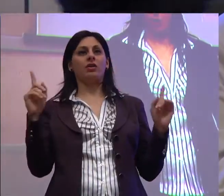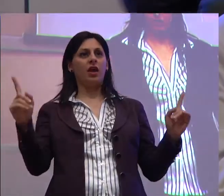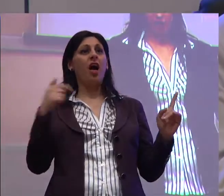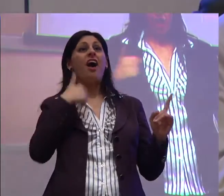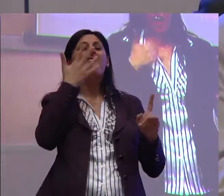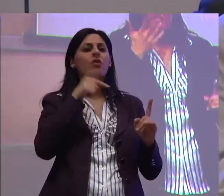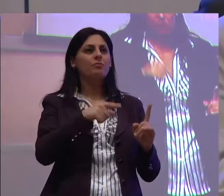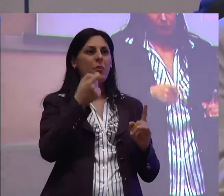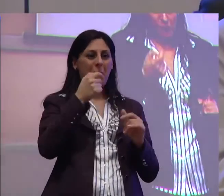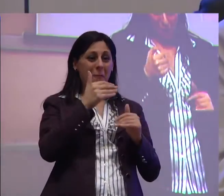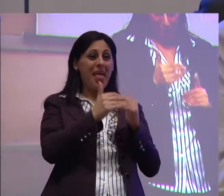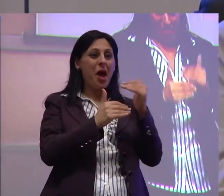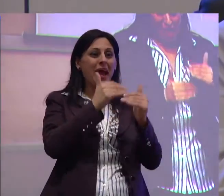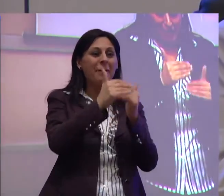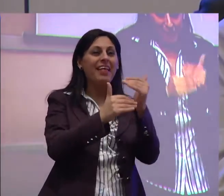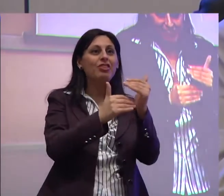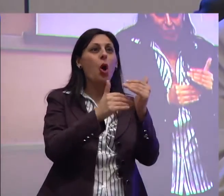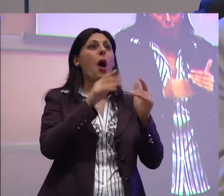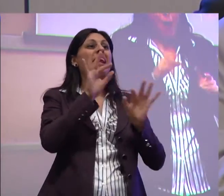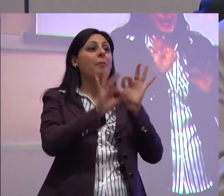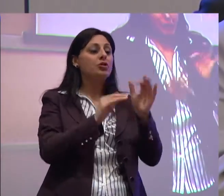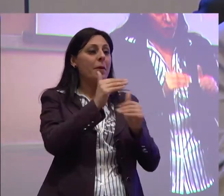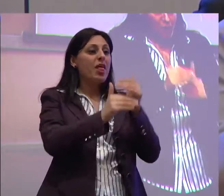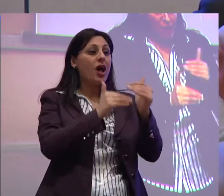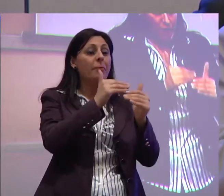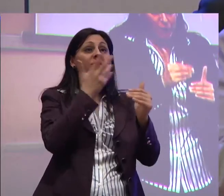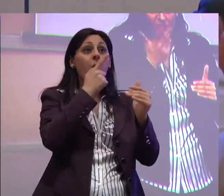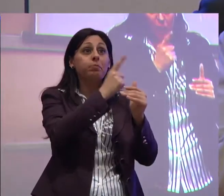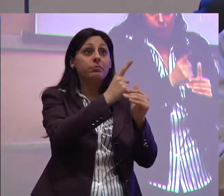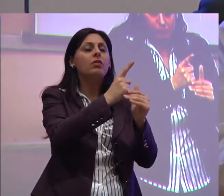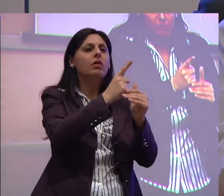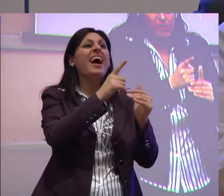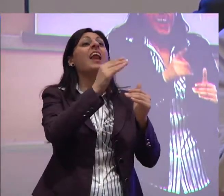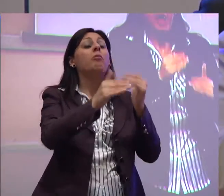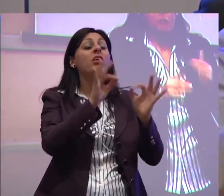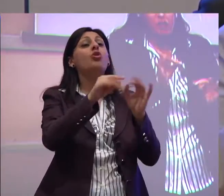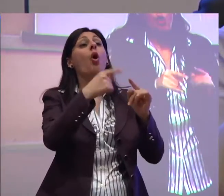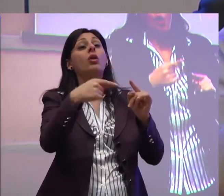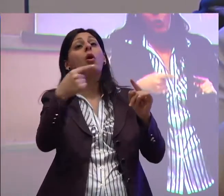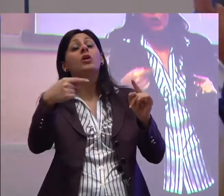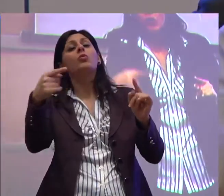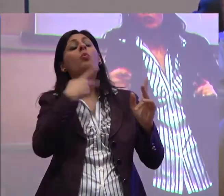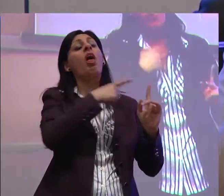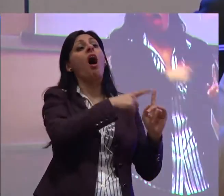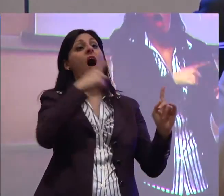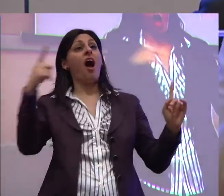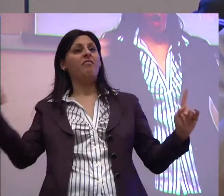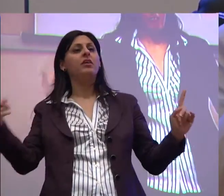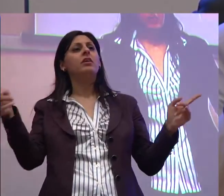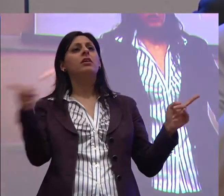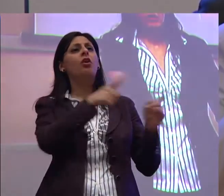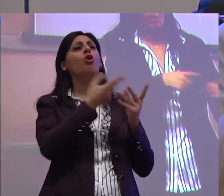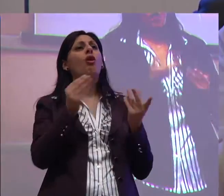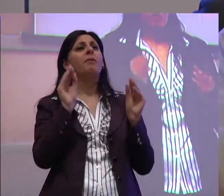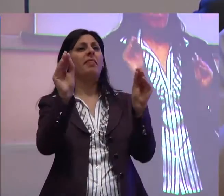di miglioramento che acquisiscono con la riabilitazione. Allora questo bisognerà dirlo poi all'Argentine, non lo so dove li mettiamo,